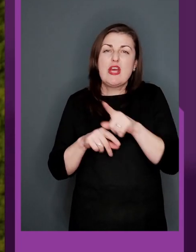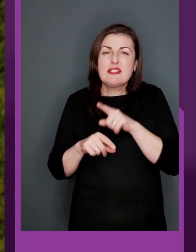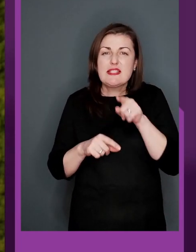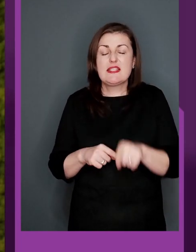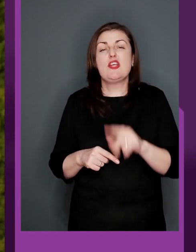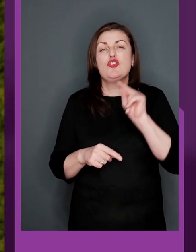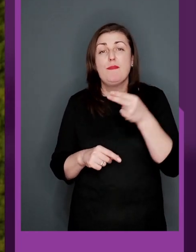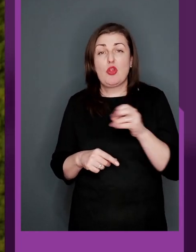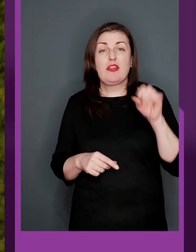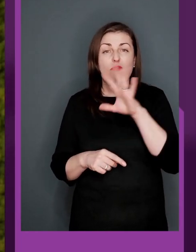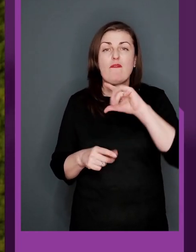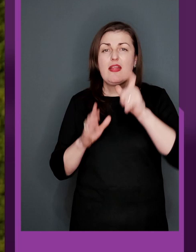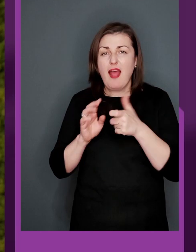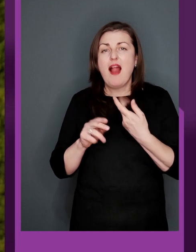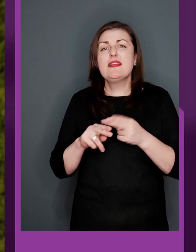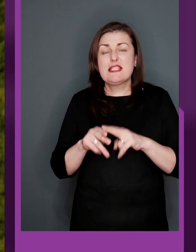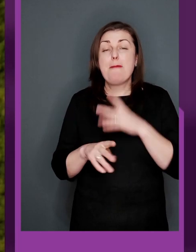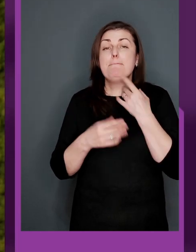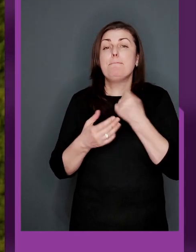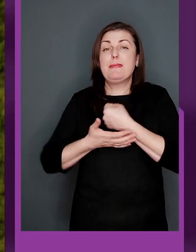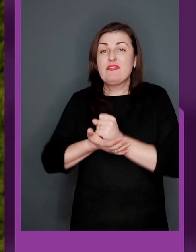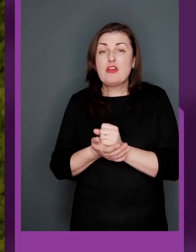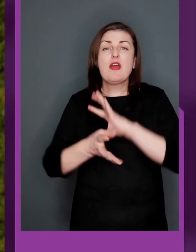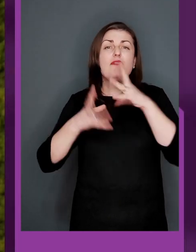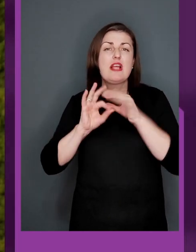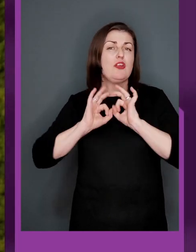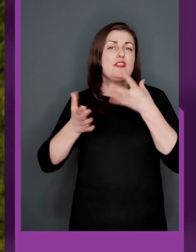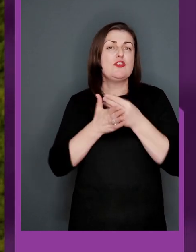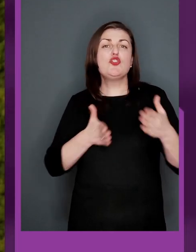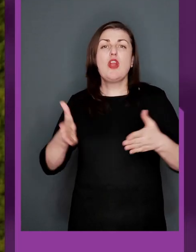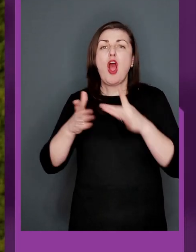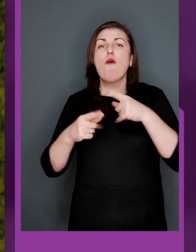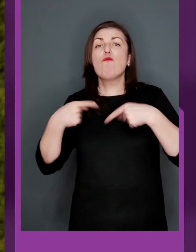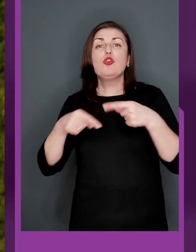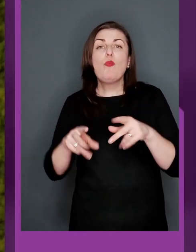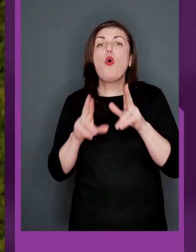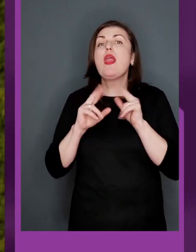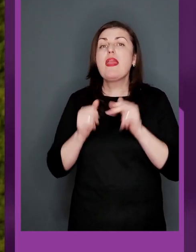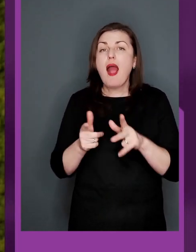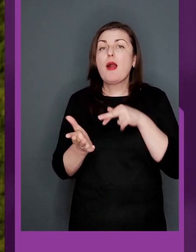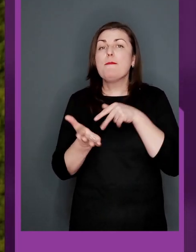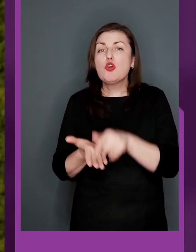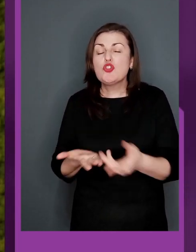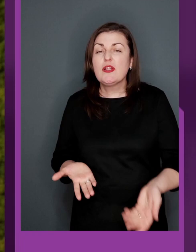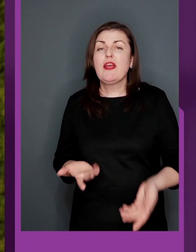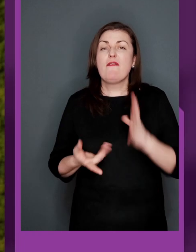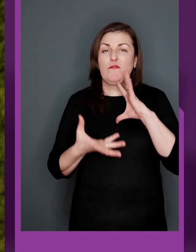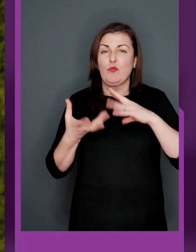непрості часи, і Чемпіонат Європи в Італії тільки це підтверджує. взагалі, розкажіть свій шлях у футболі, як